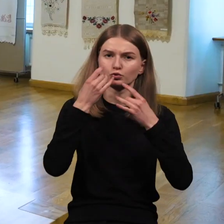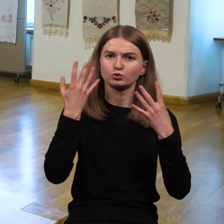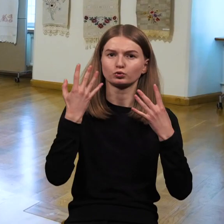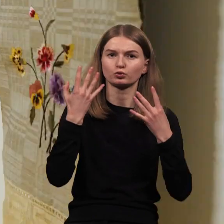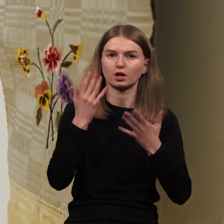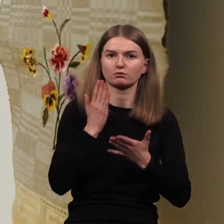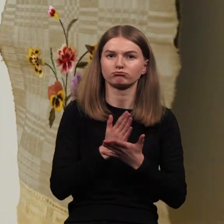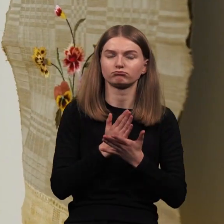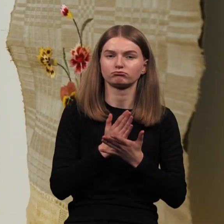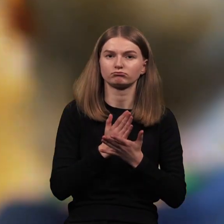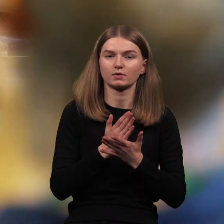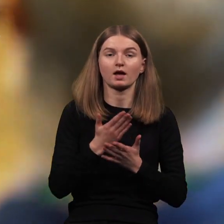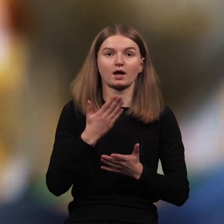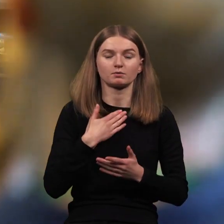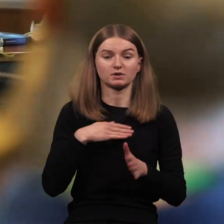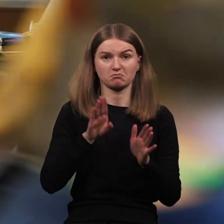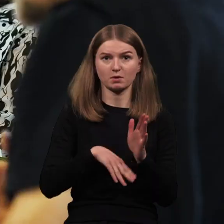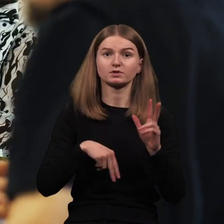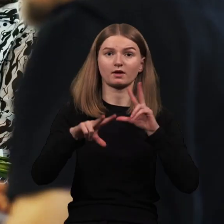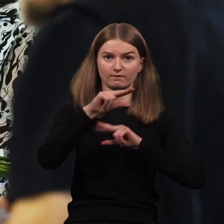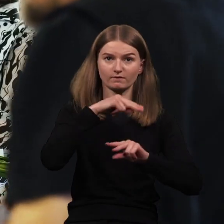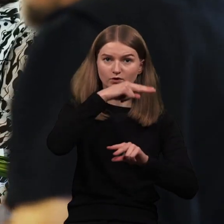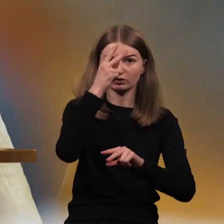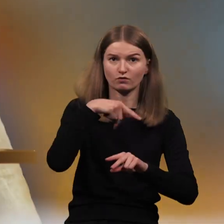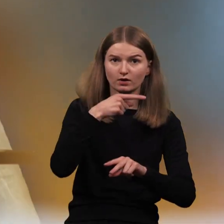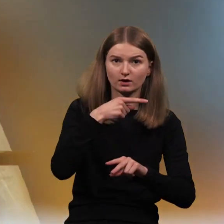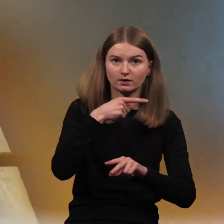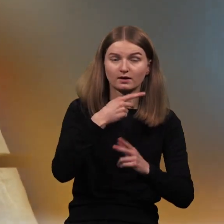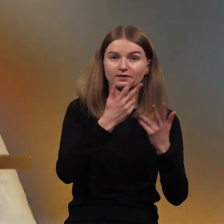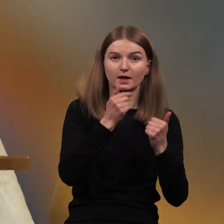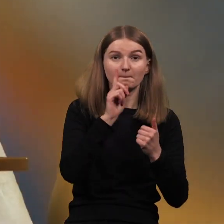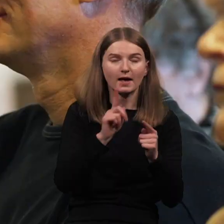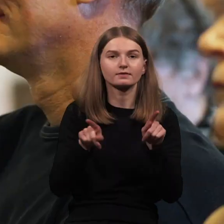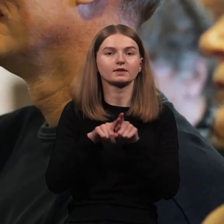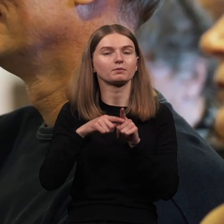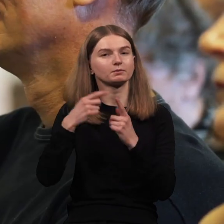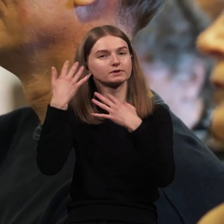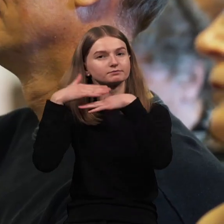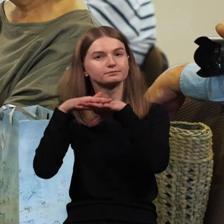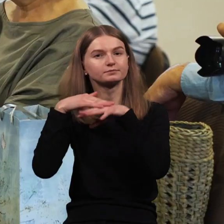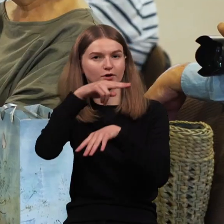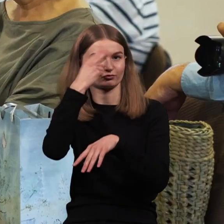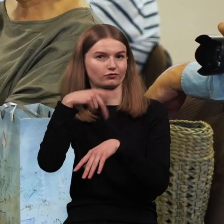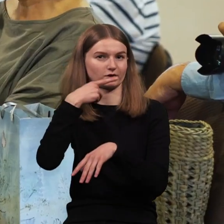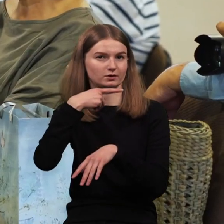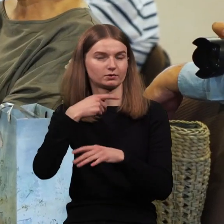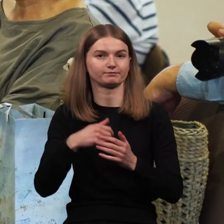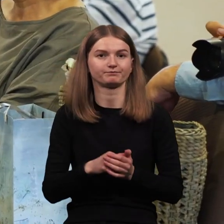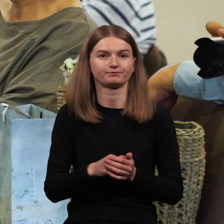turim prisiminti, kad mes ne vien šnekam lietuviškai, bet ir mastom lietuviškai. Tol, kol mes